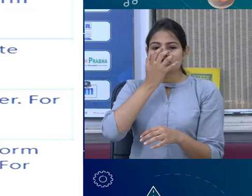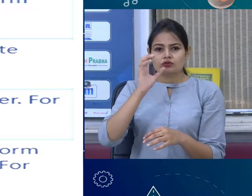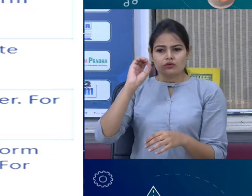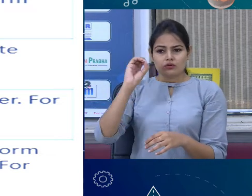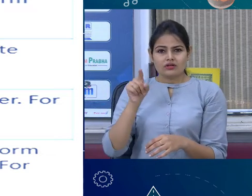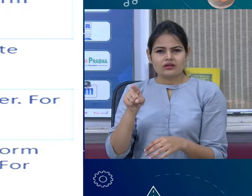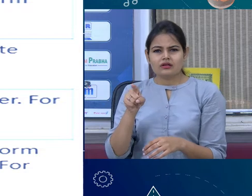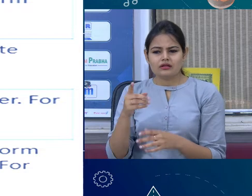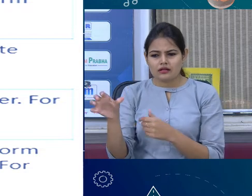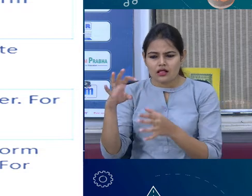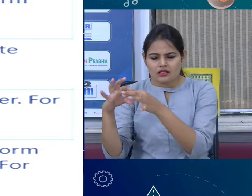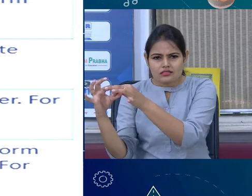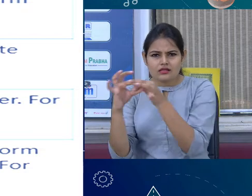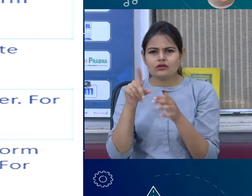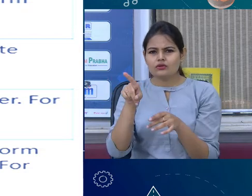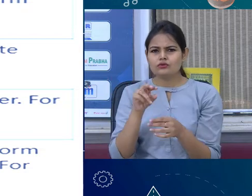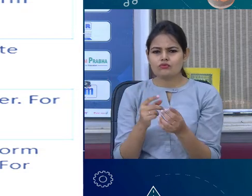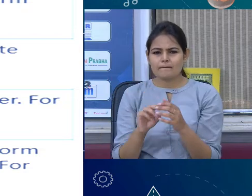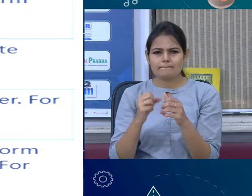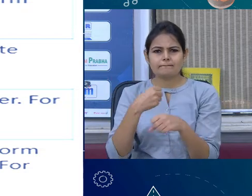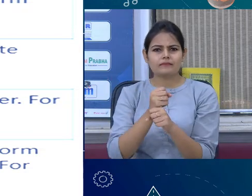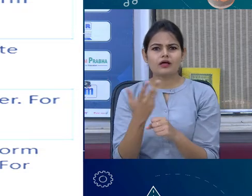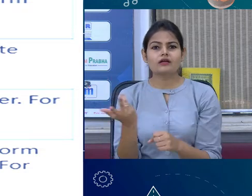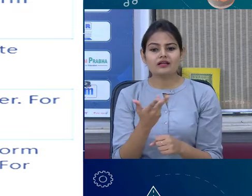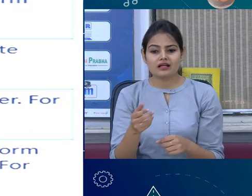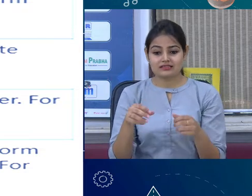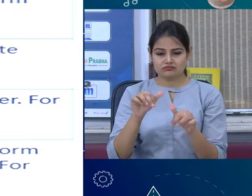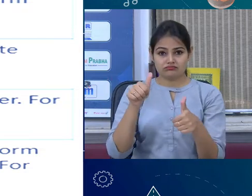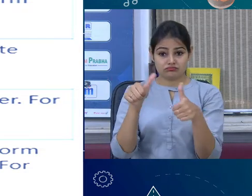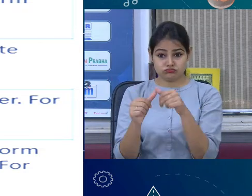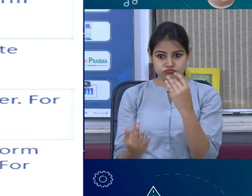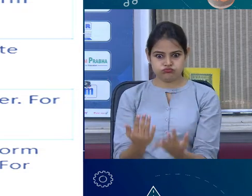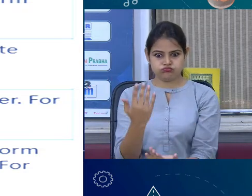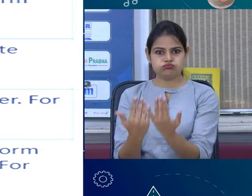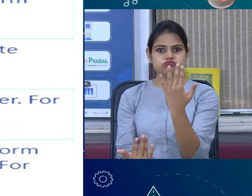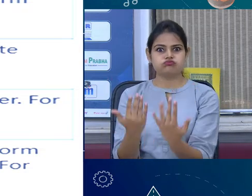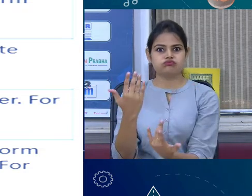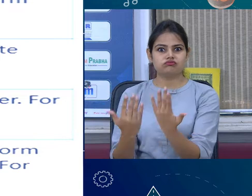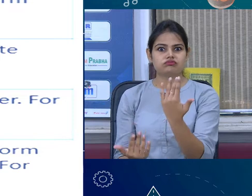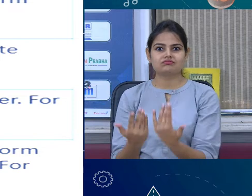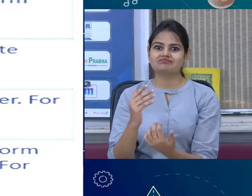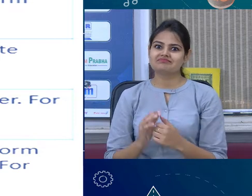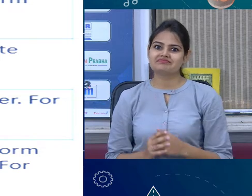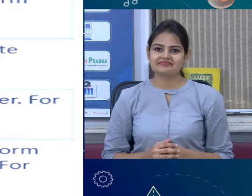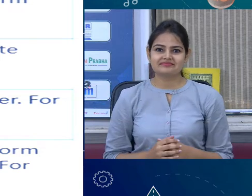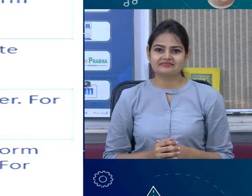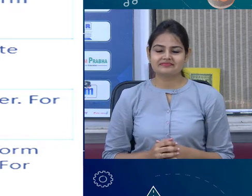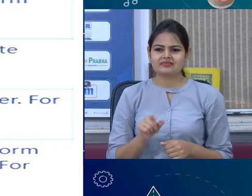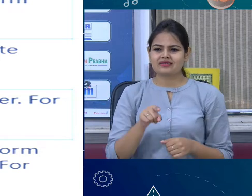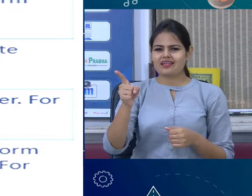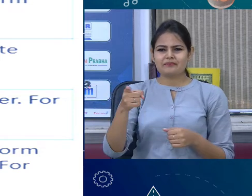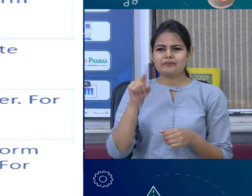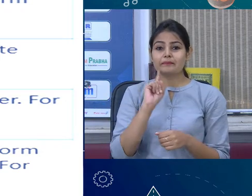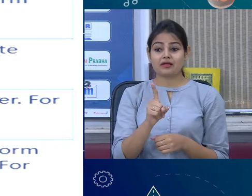oxide बनाता है, वो बनाता है acidic oxide, और non-metal तो कभी acid के साथ रियाक्त हैं, और नाही वो वो वाटर के साथ